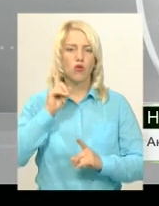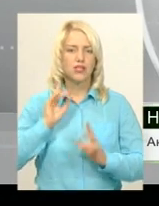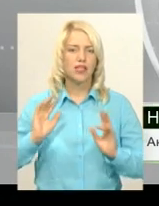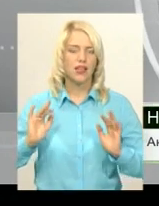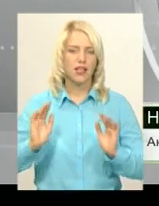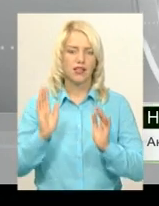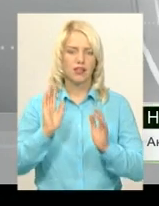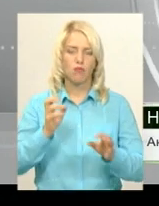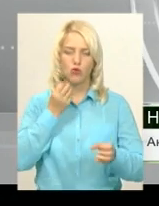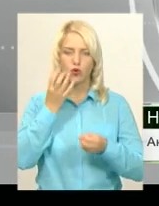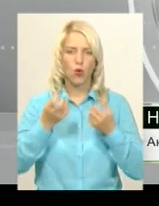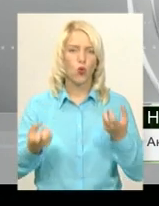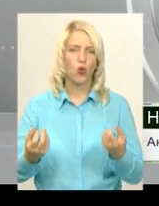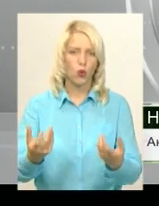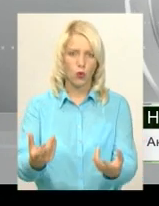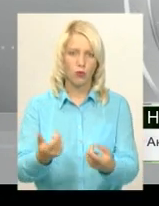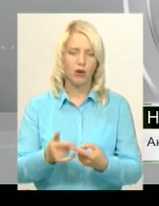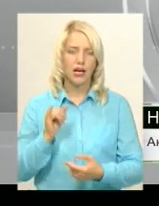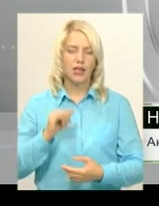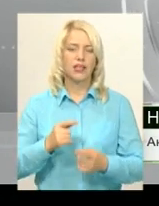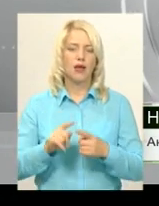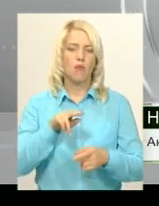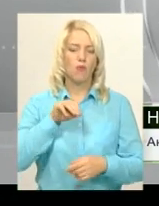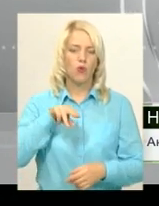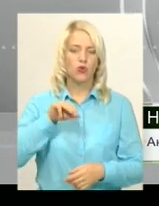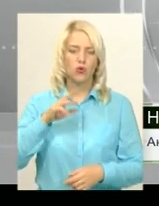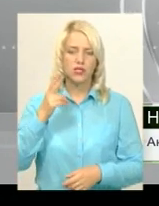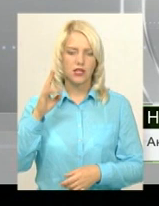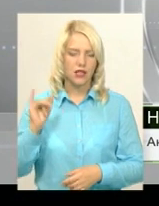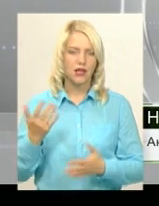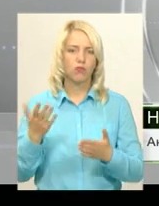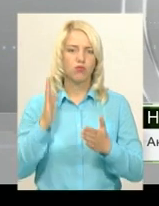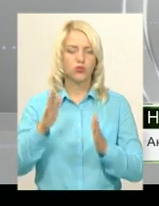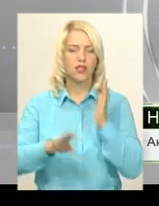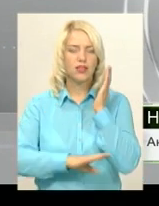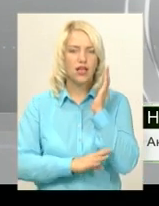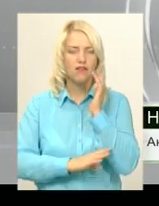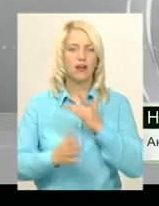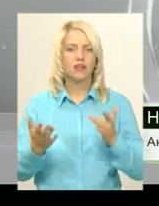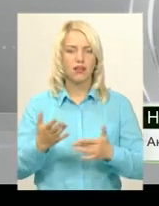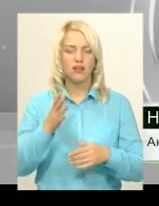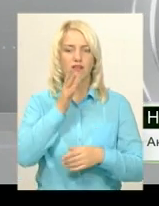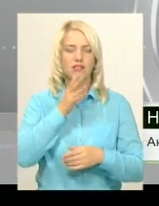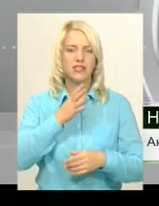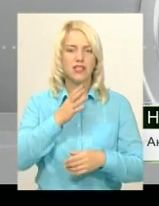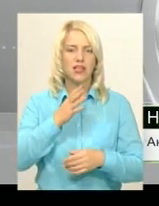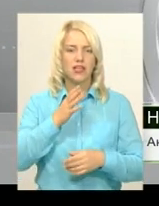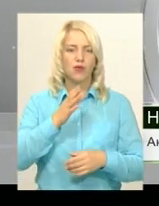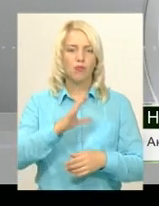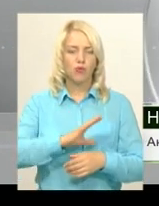зразок, такі, як були в Потоцьких, і дерева, які свій час були у